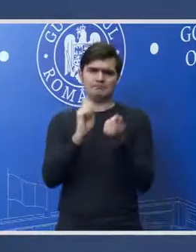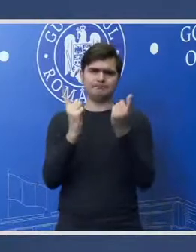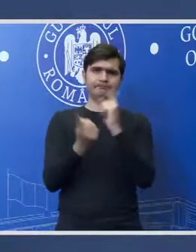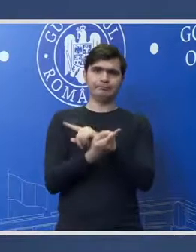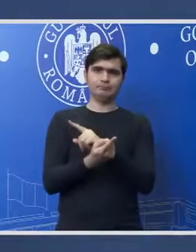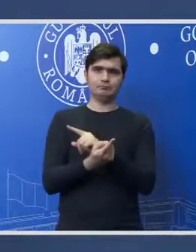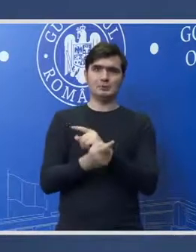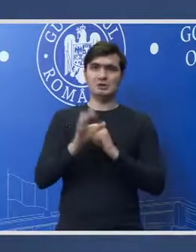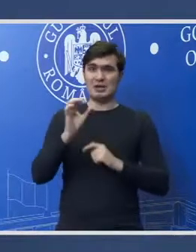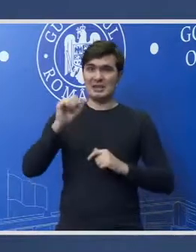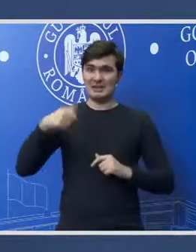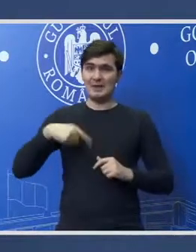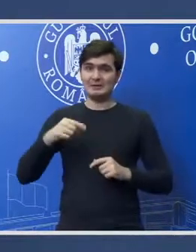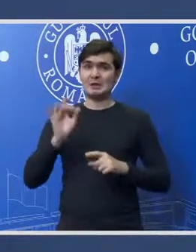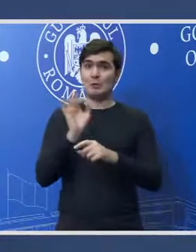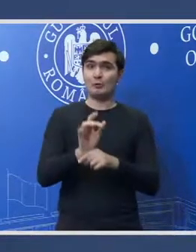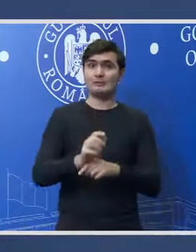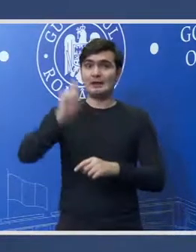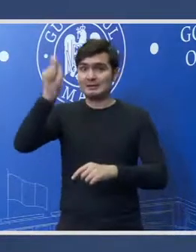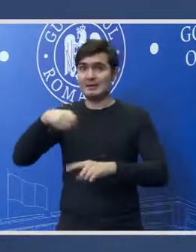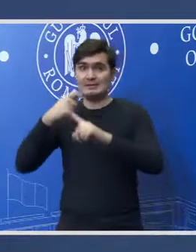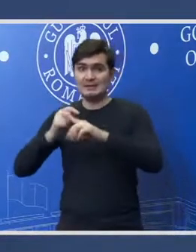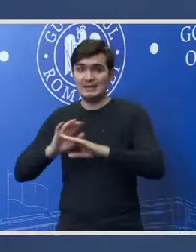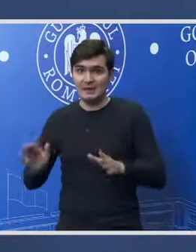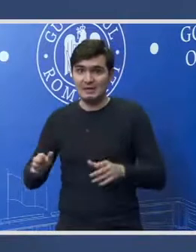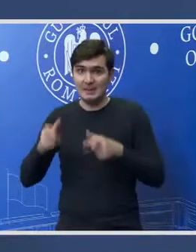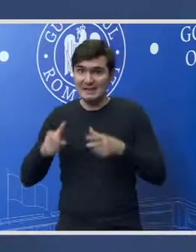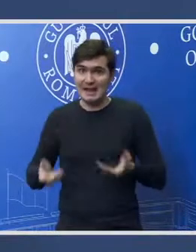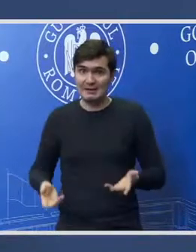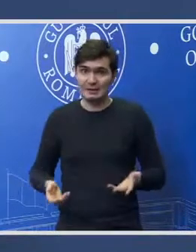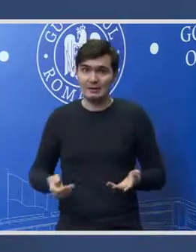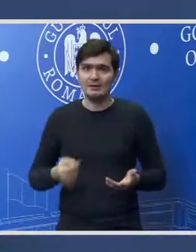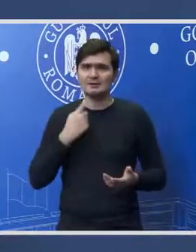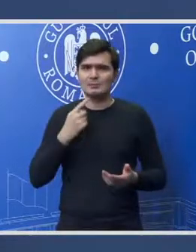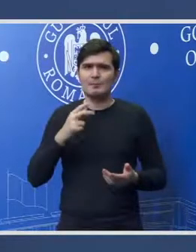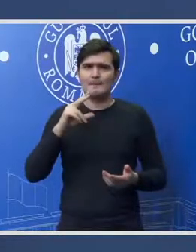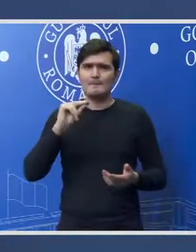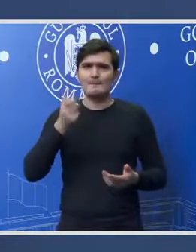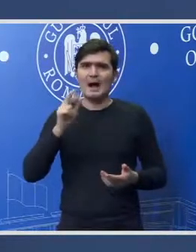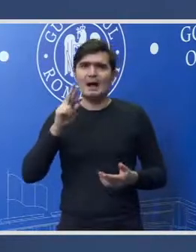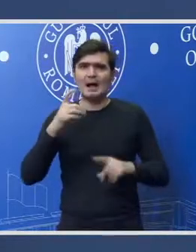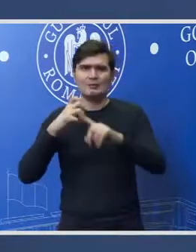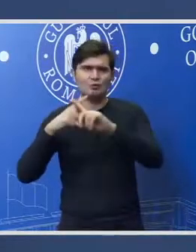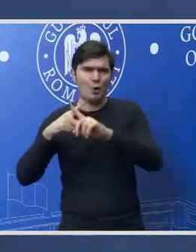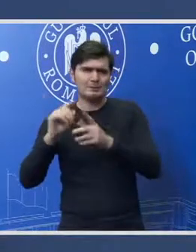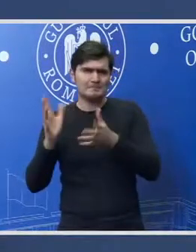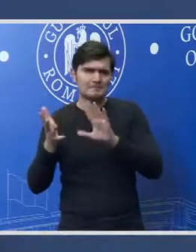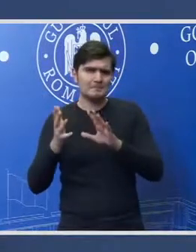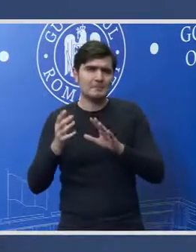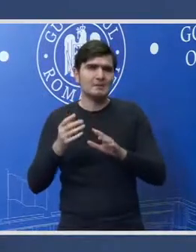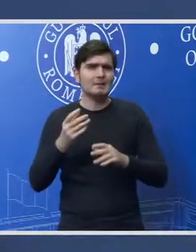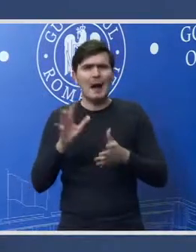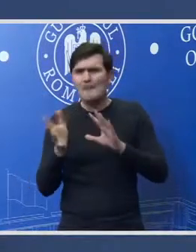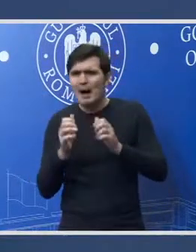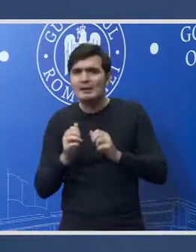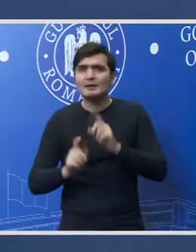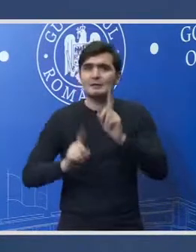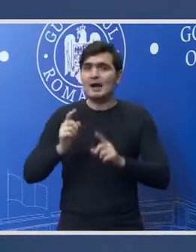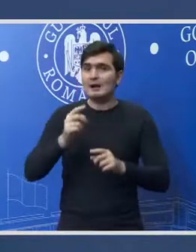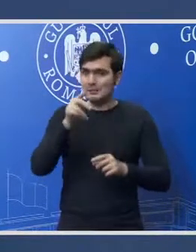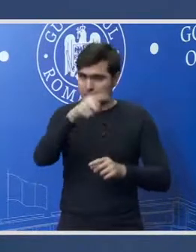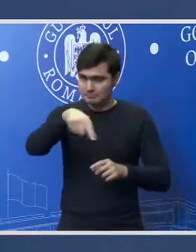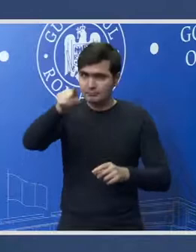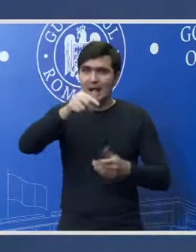pare a fi împotriva de sfințării spun paradoxal și aparent pentru că în realitate dacă veți